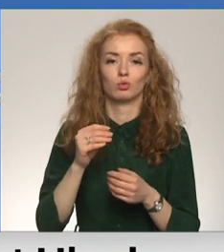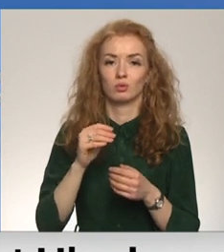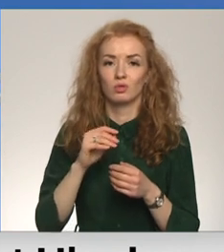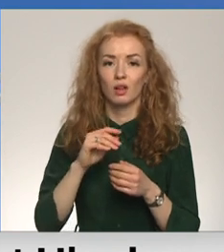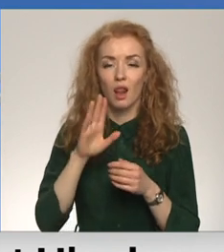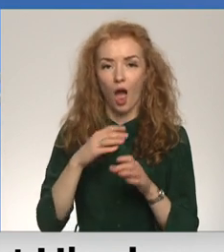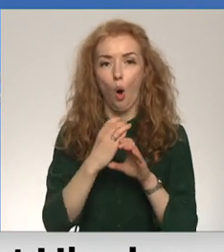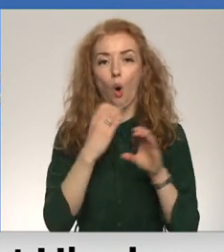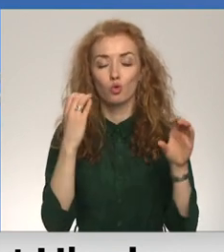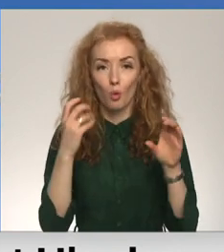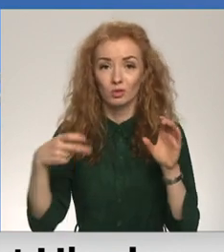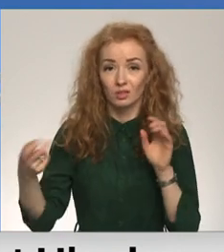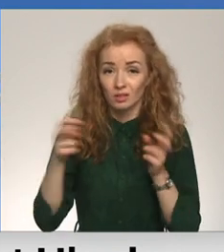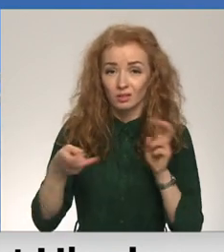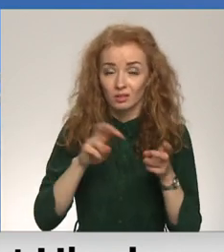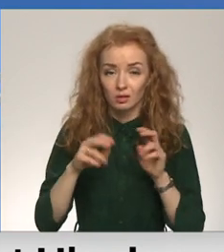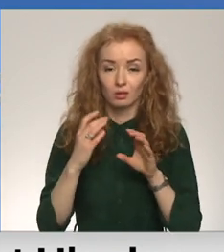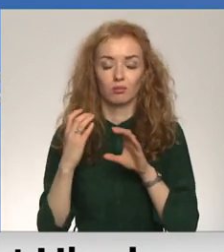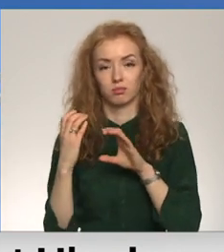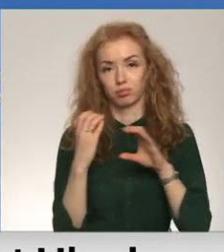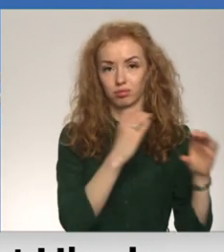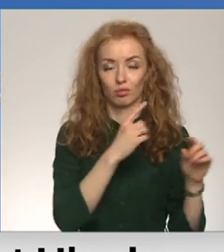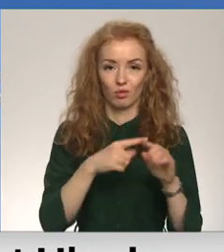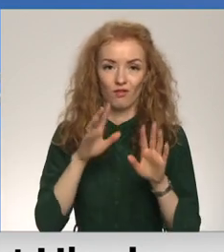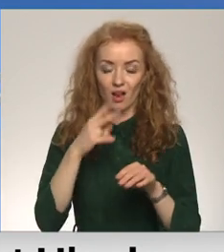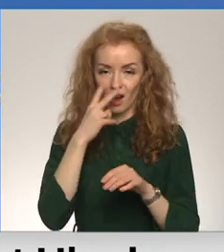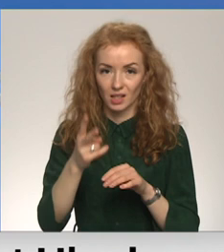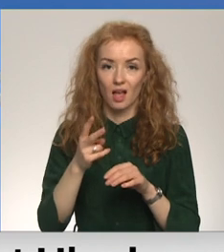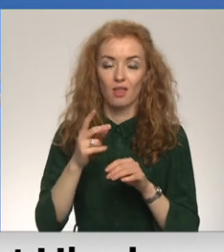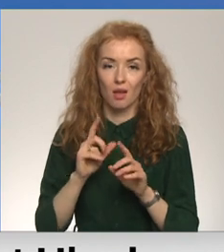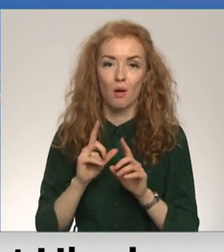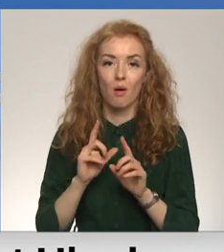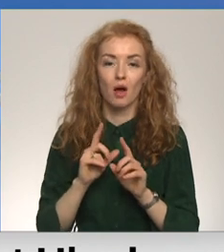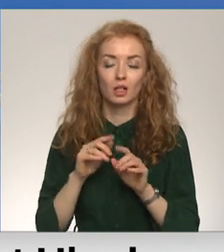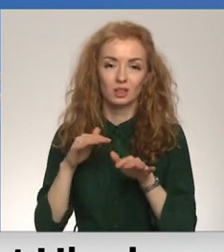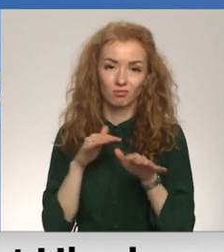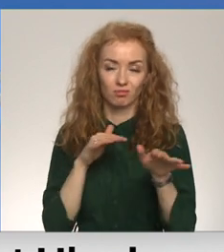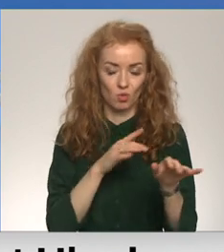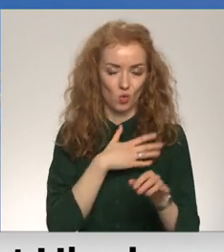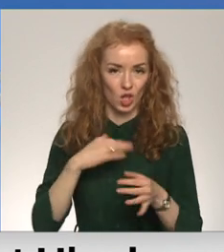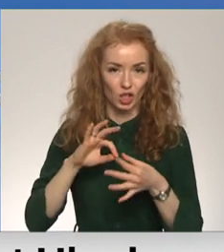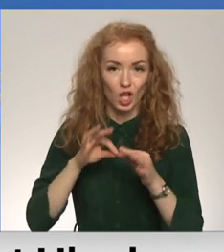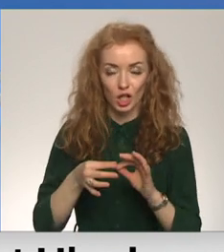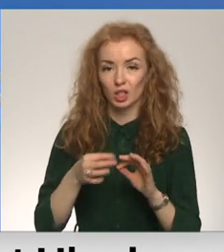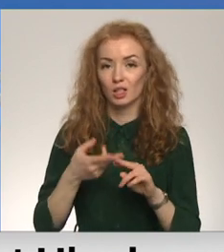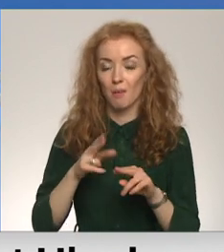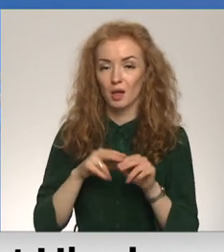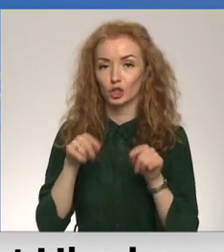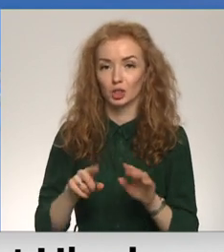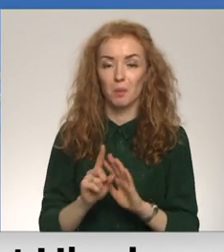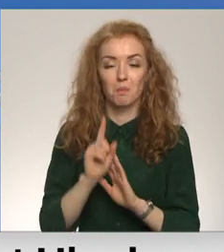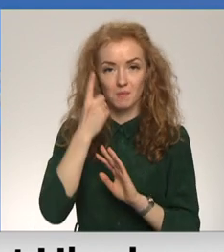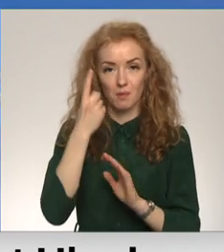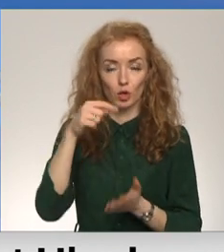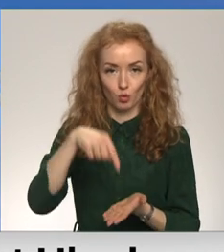paspēja atbraukt cilvēkā. Zinājums, un jūs vižotā to labu arī redzēt, pārvietošanās ir ārkārtīgi sarežģīta. Līdz ar to šis pirmais atskaits punkts